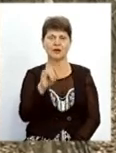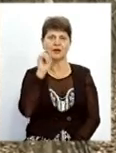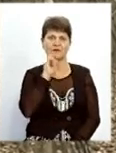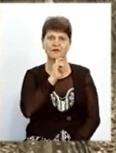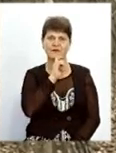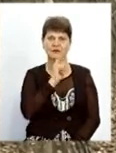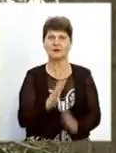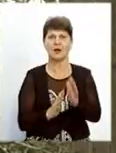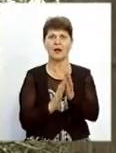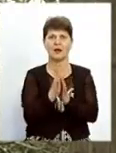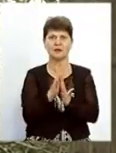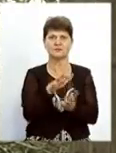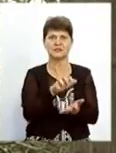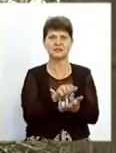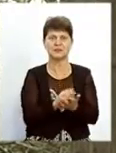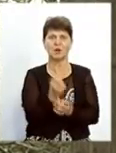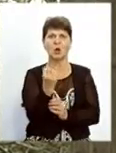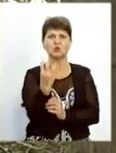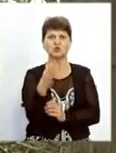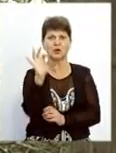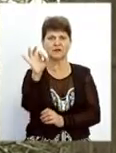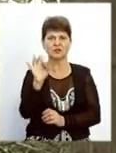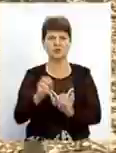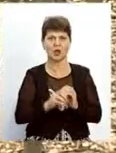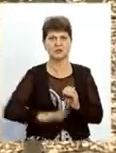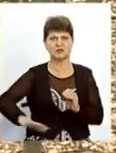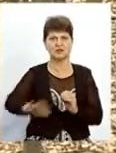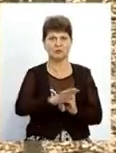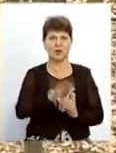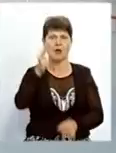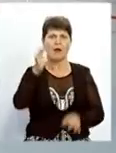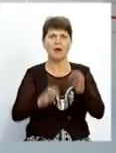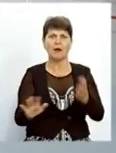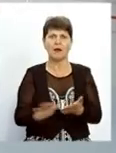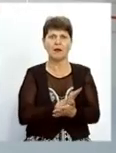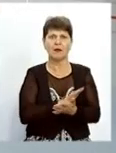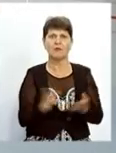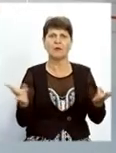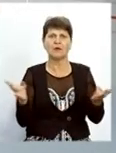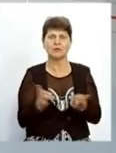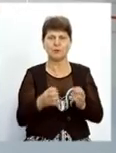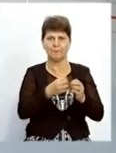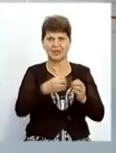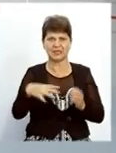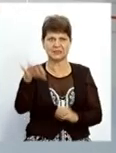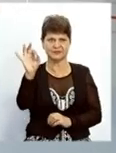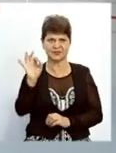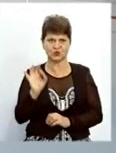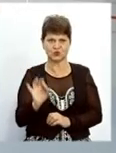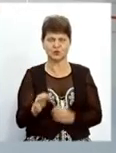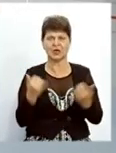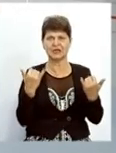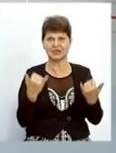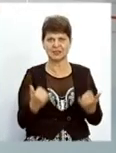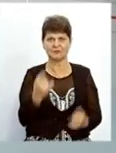Вінничині ліси займають близько 14% земель. Для екологічного балансу необхідно не менше 15%. На